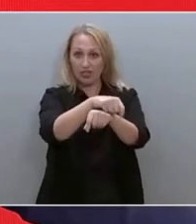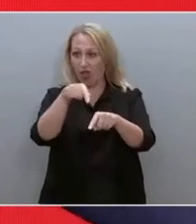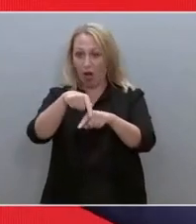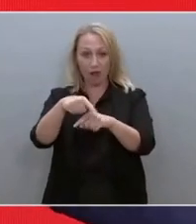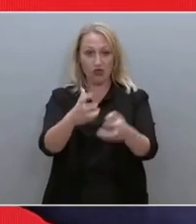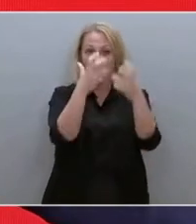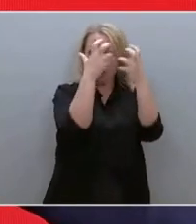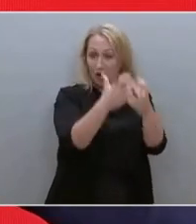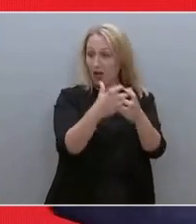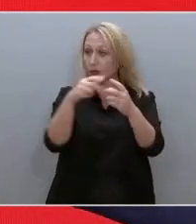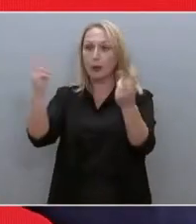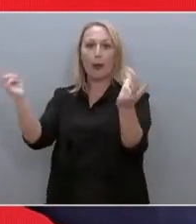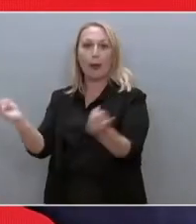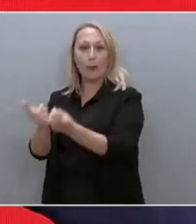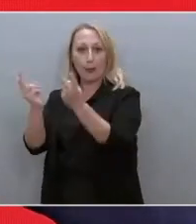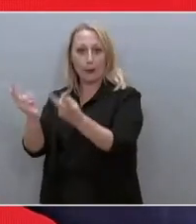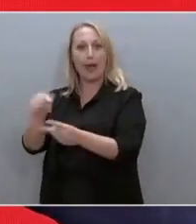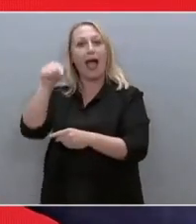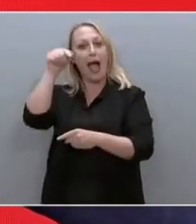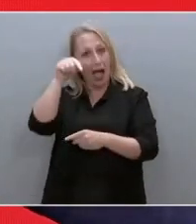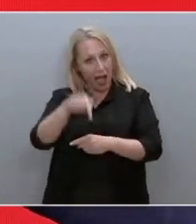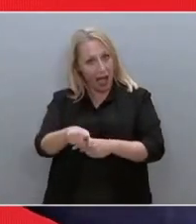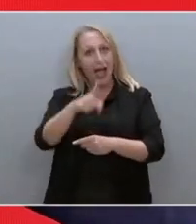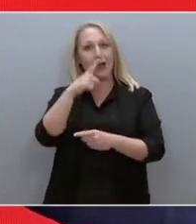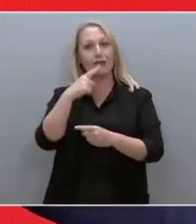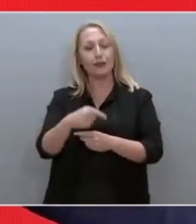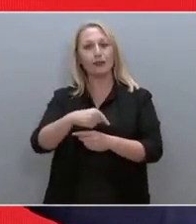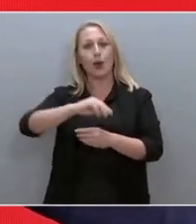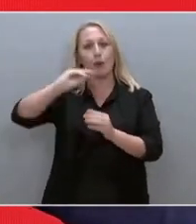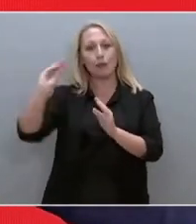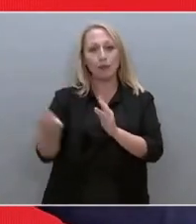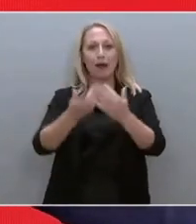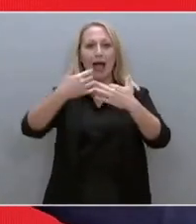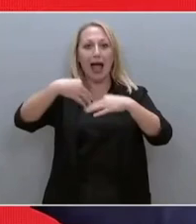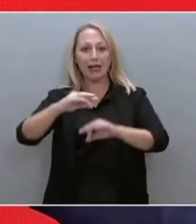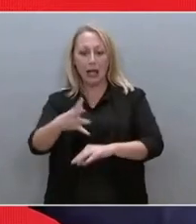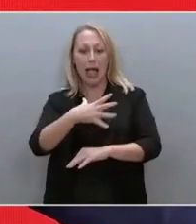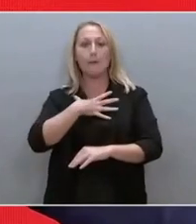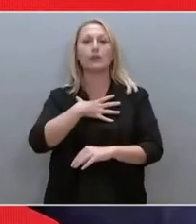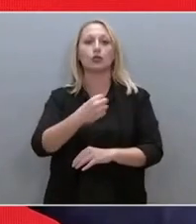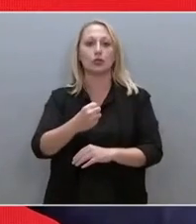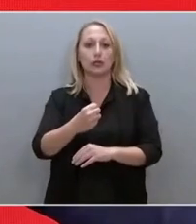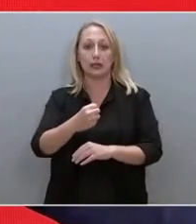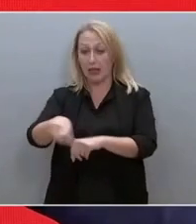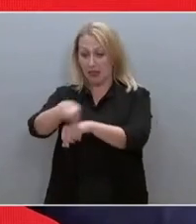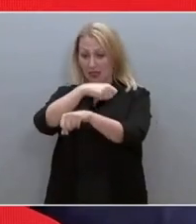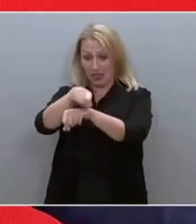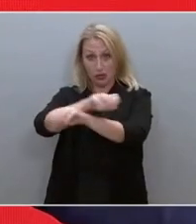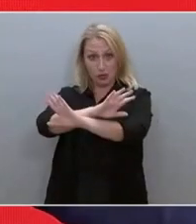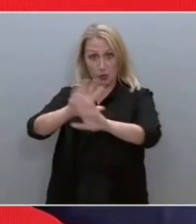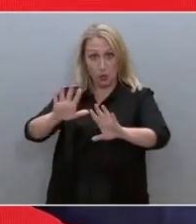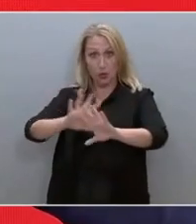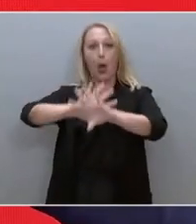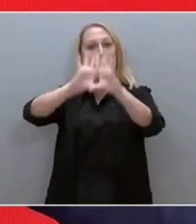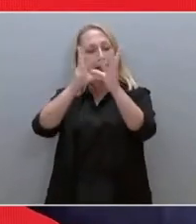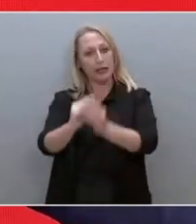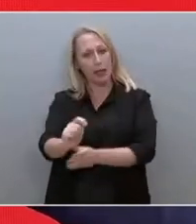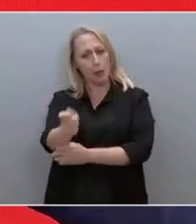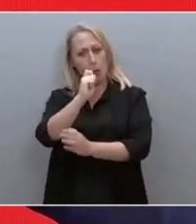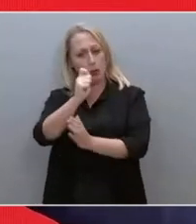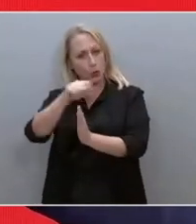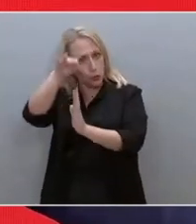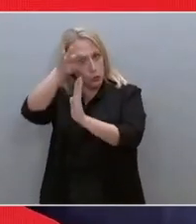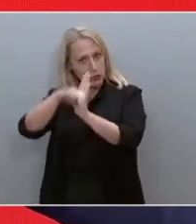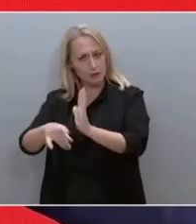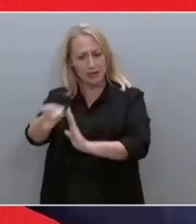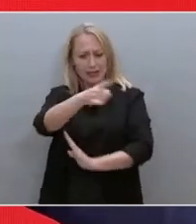Άρα λοιπόν αυτά είναι φαινόμενα που δημιουργούν μια βαθιά κρίση εμπιστοσύνης. Όχι μόνο απέναντι στην δικαιοσύνη. Απέναντι στο πολιτικό σύστημα. Απέναντι σε